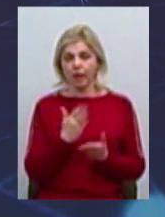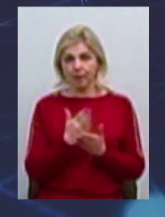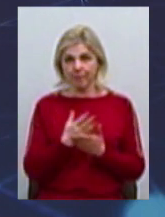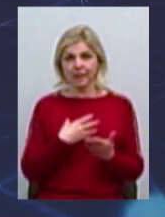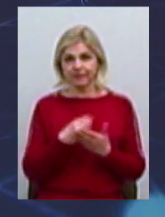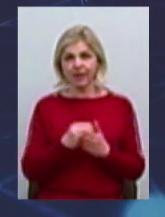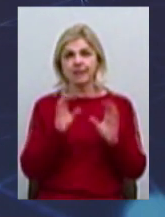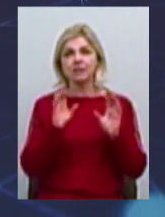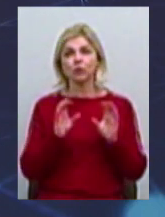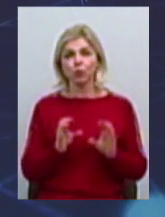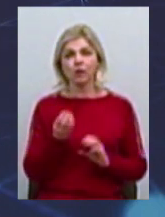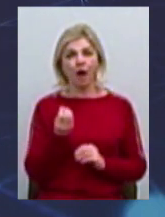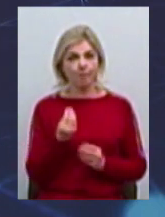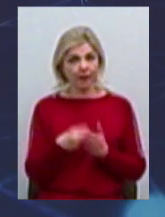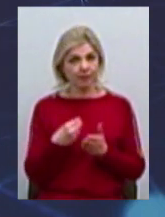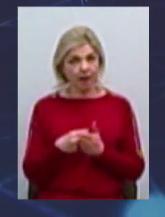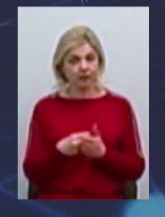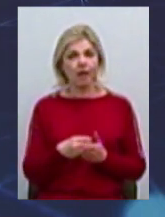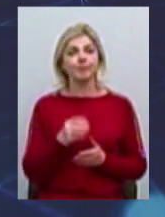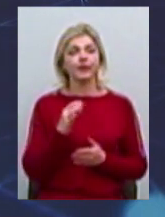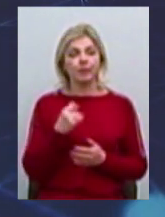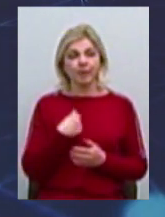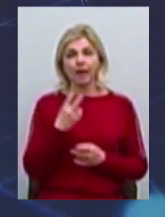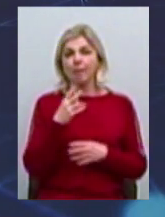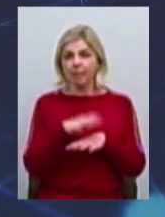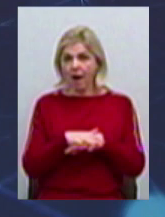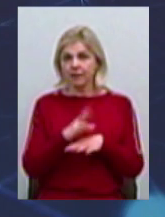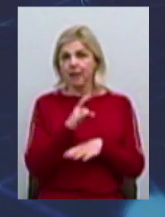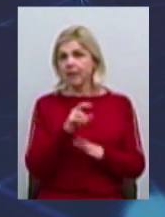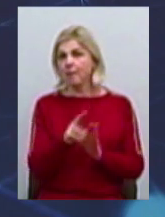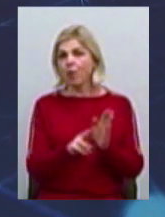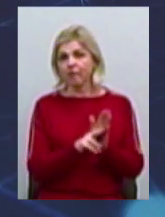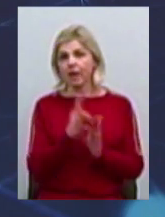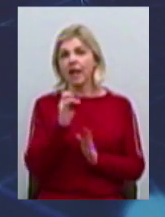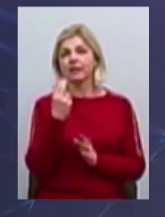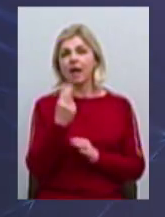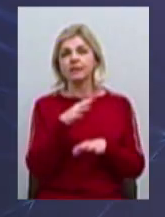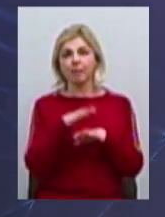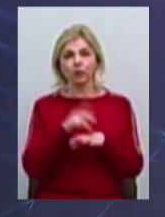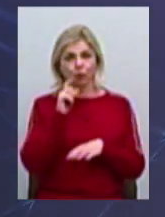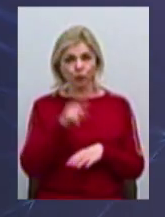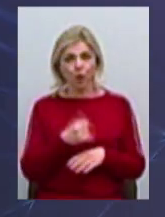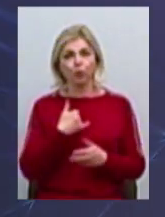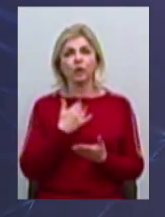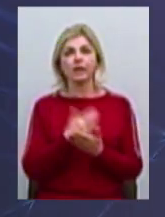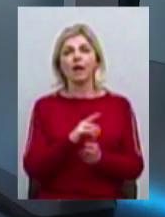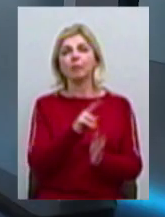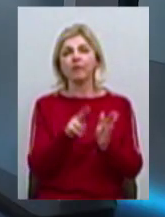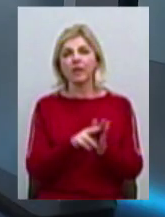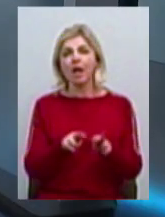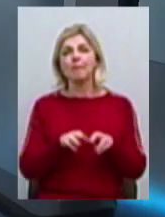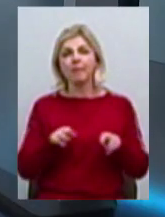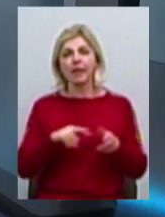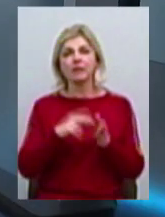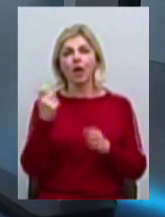статутний капітал. Ми в класичному розумінні якби банк, але ми не підпорядкуємося Національному банку України. У нас йде підпорядкування Мінекономрозвитку,